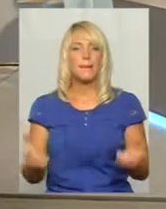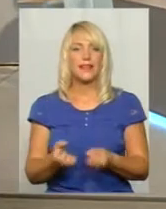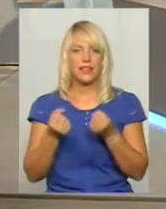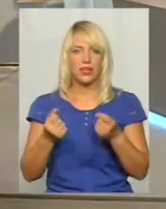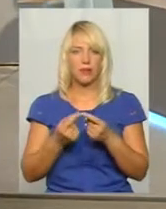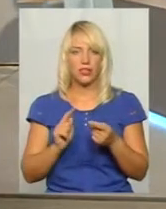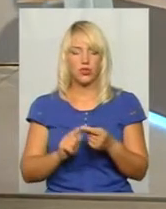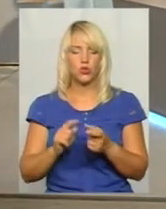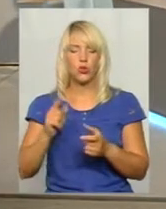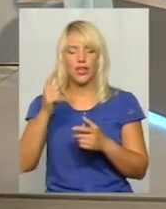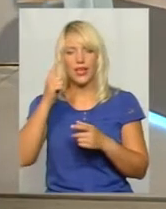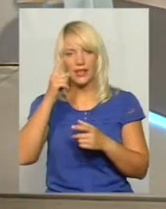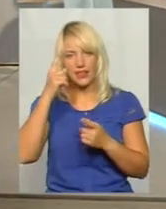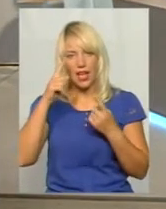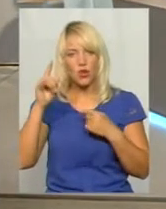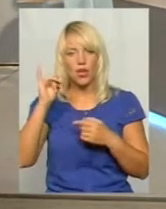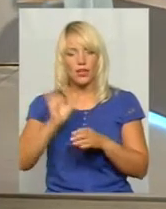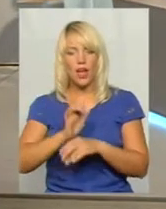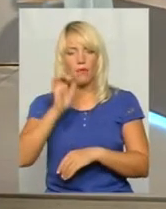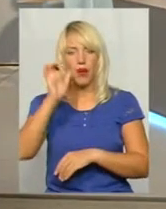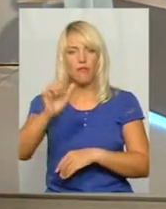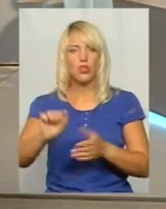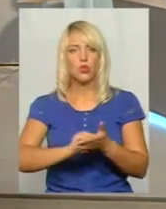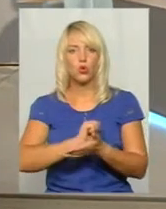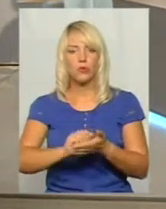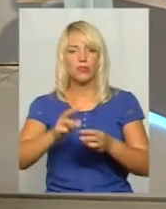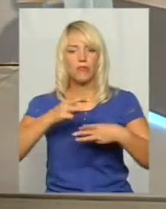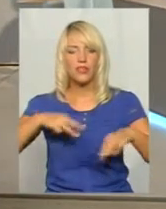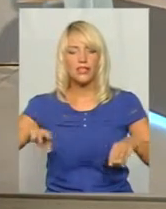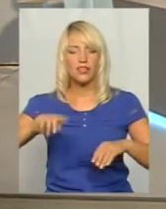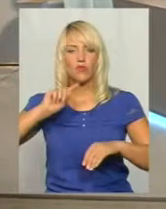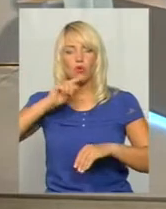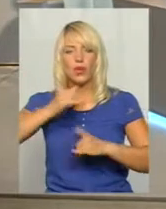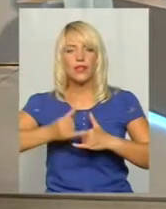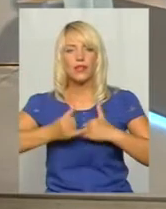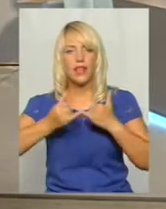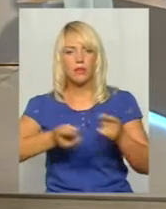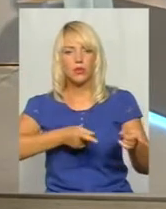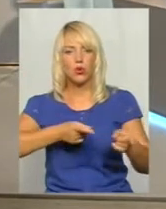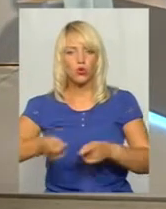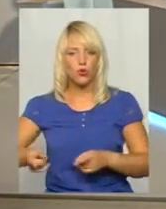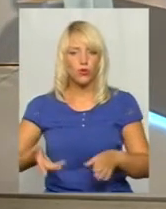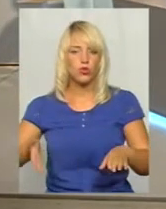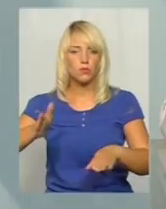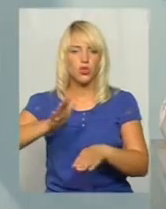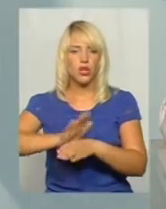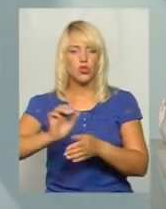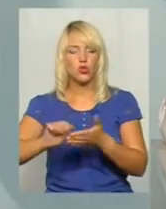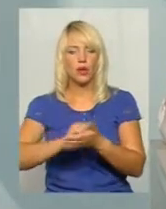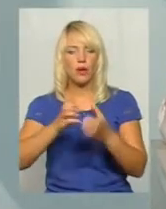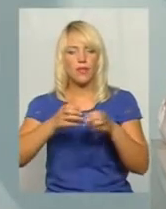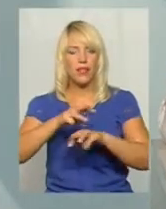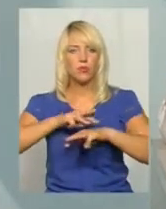ідею і направили документи Міністерства економіки для підготовки розпорядчого документу Кабінету міністрів щодо